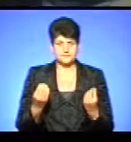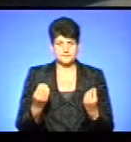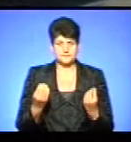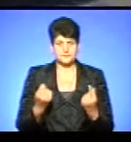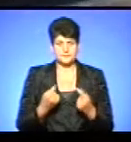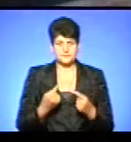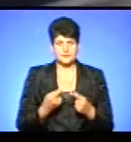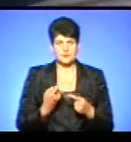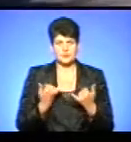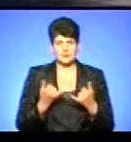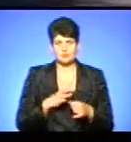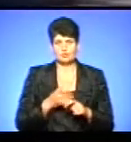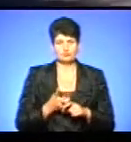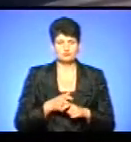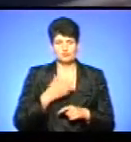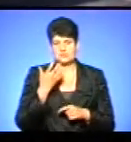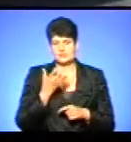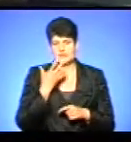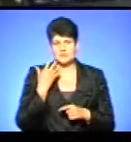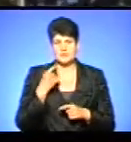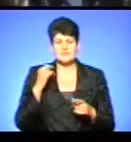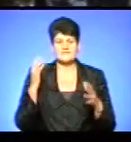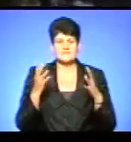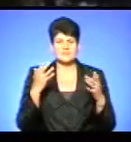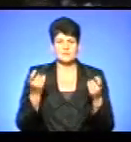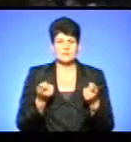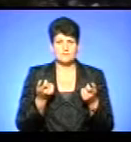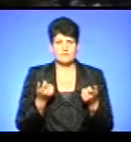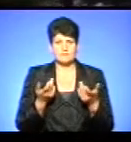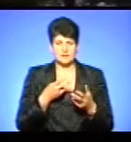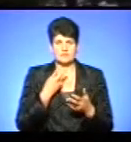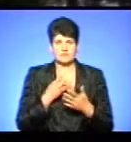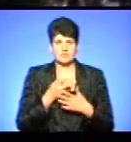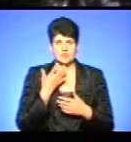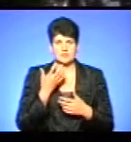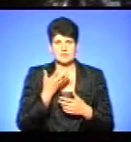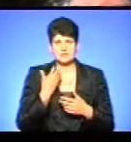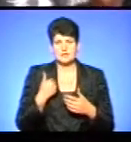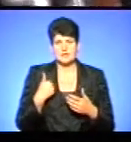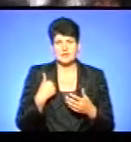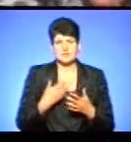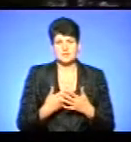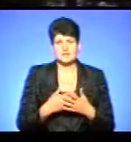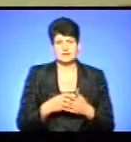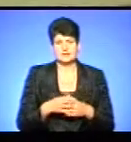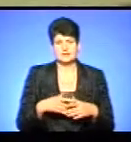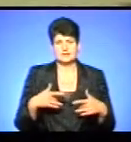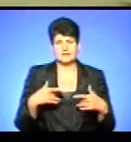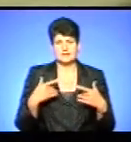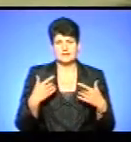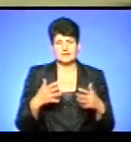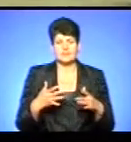Сьогодні було дуже тепло. Теж маловіця, але, ну, як ви бачите, тепло. Я майже його ненавиджу. Ми